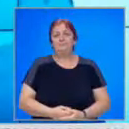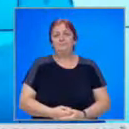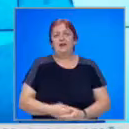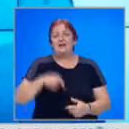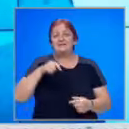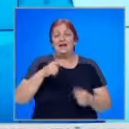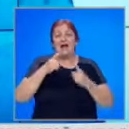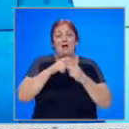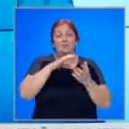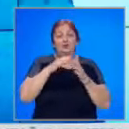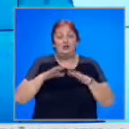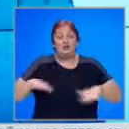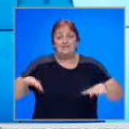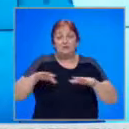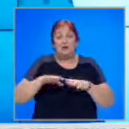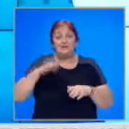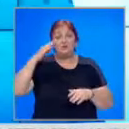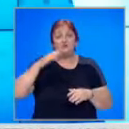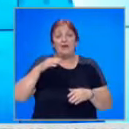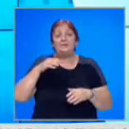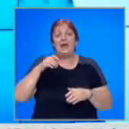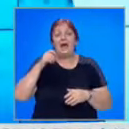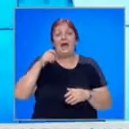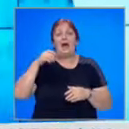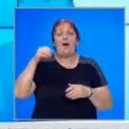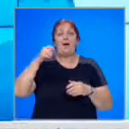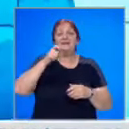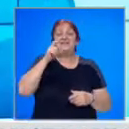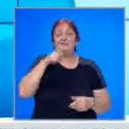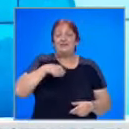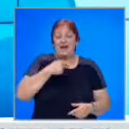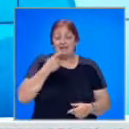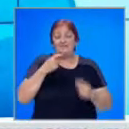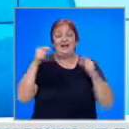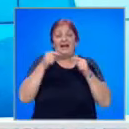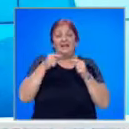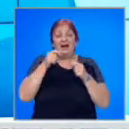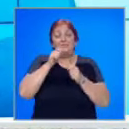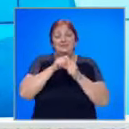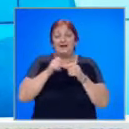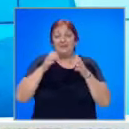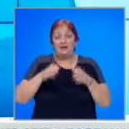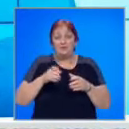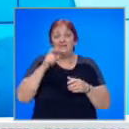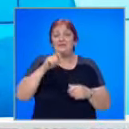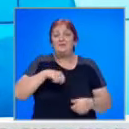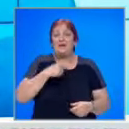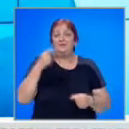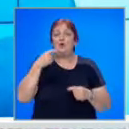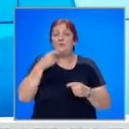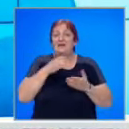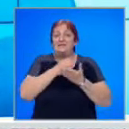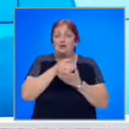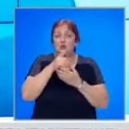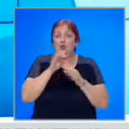Сега към политическата ситуация. Служебният премьер с остра критика към преговарящите за съставяне на кабинет. Стефан Янеф коментира